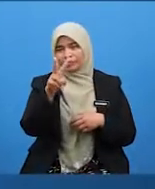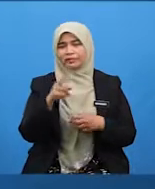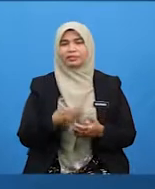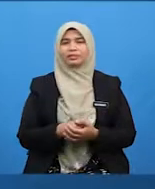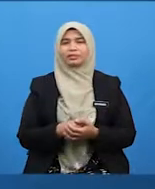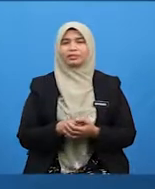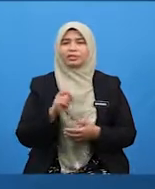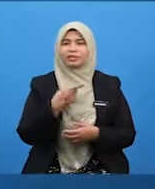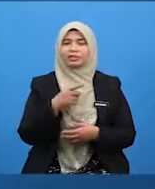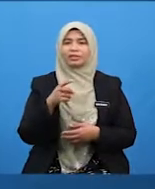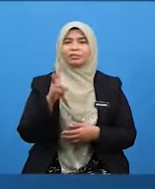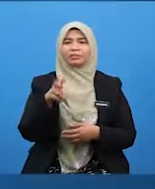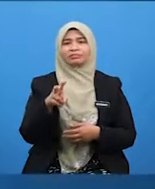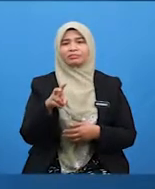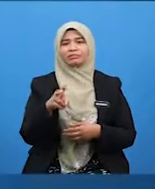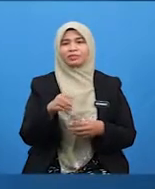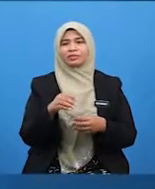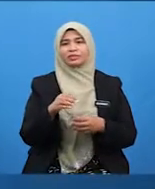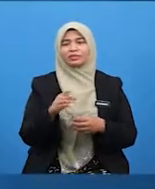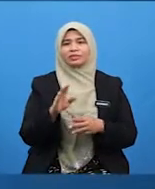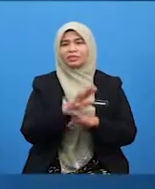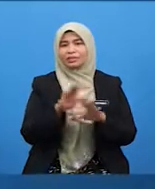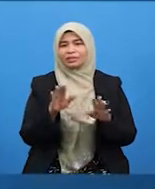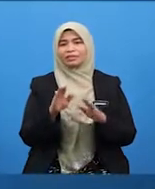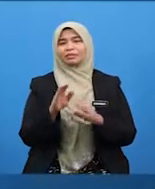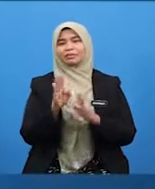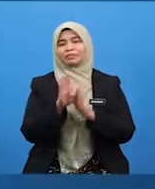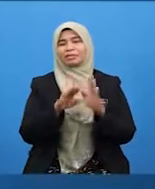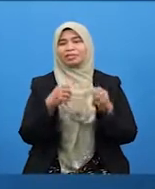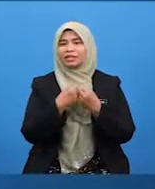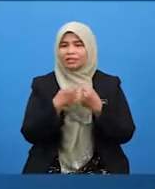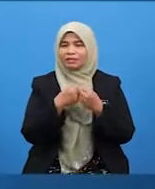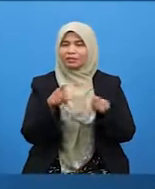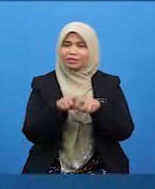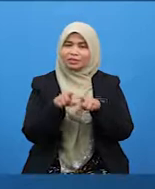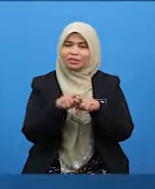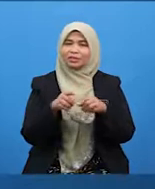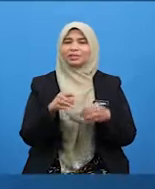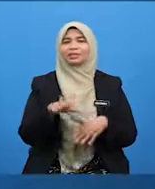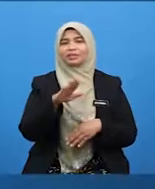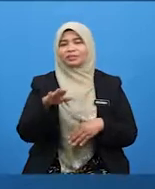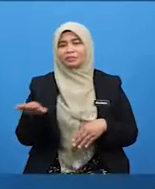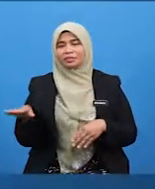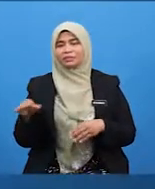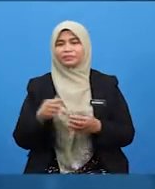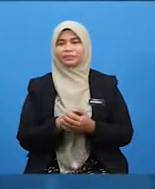Kita perlu mengalah supaya tidak bergaduh sesama adik-beradik.